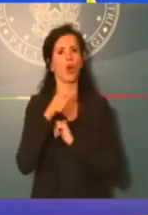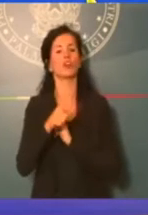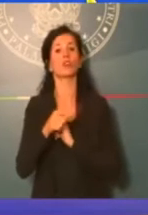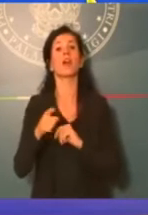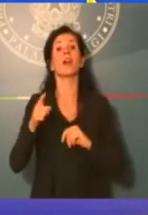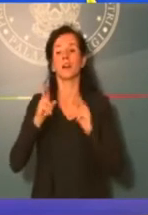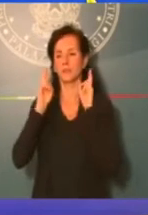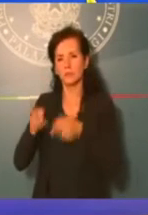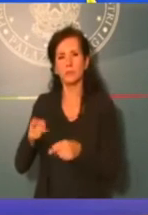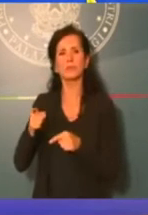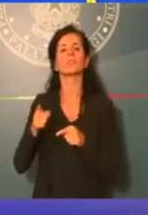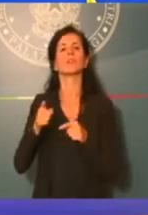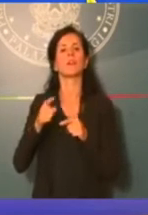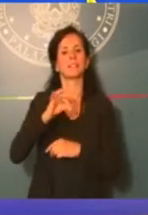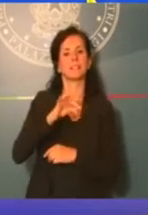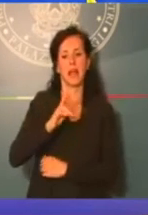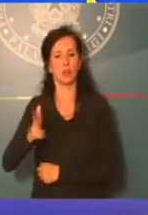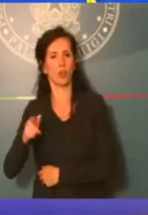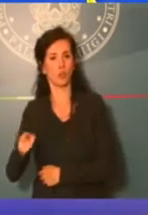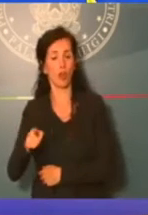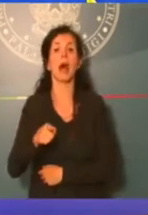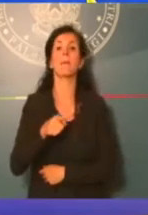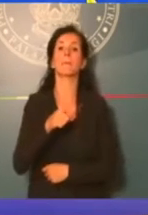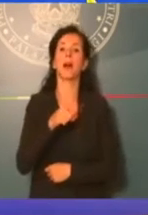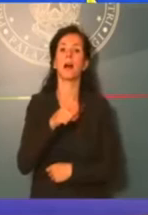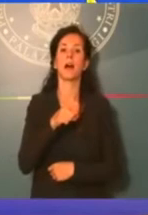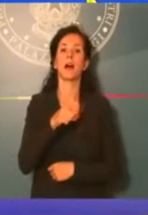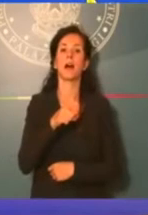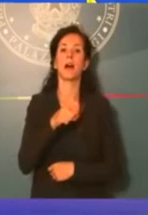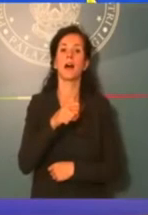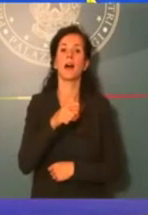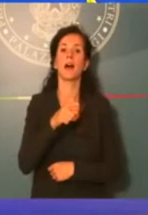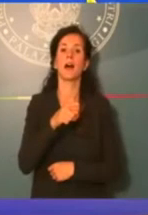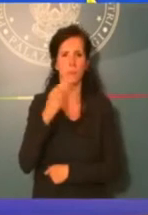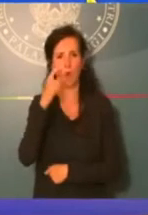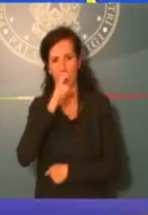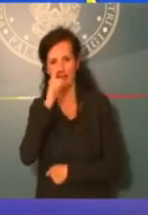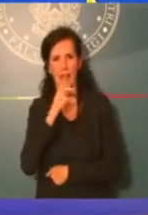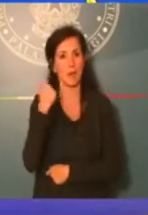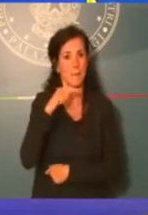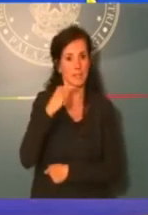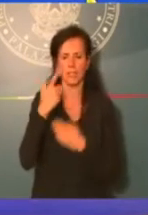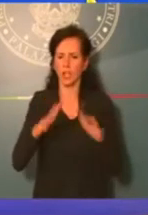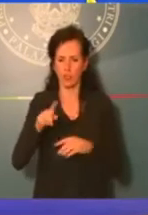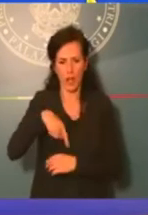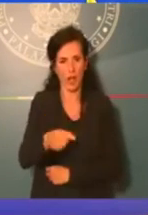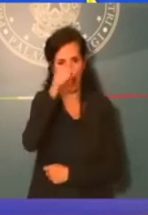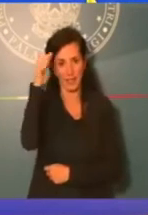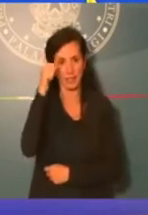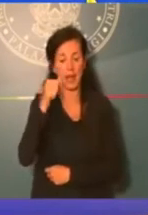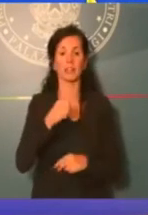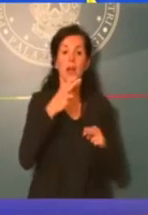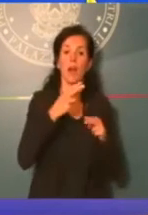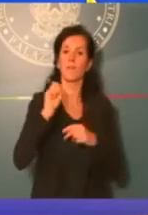Alta velocità di rete Palermo-Catania-Messina, che va in gara già quest'estate. Alta velocità Pescara-Roma e